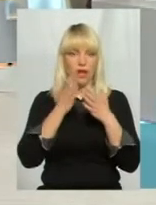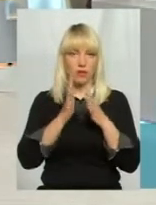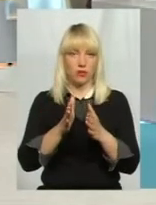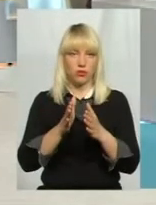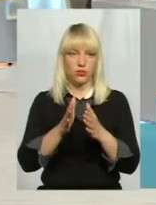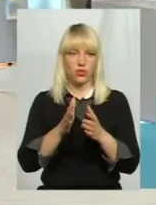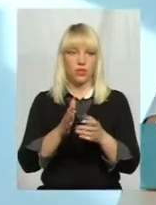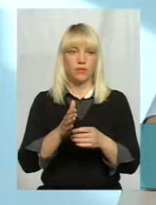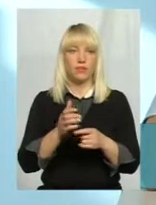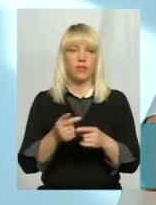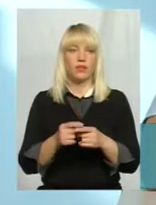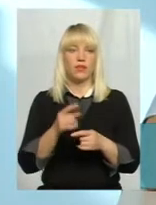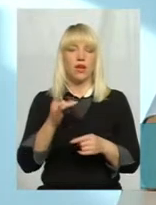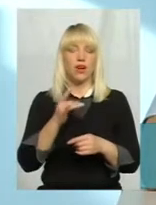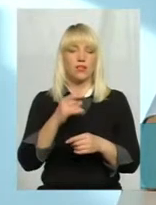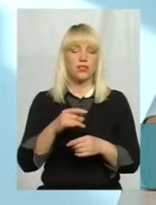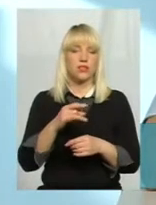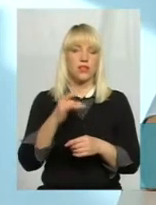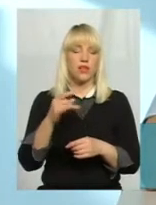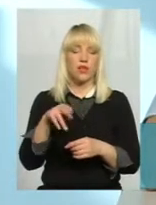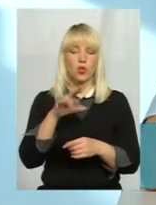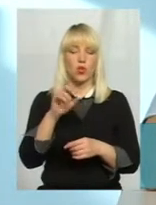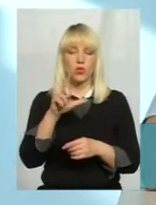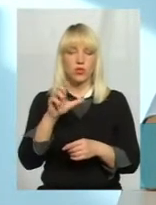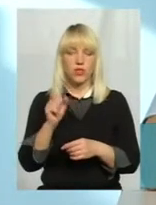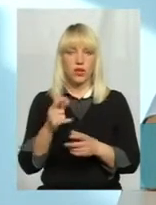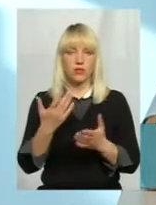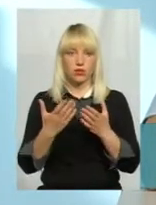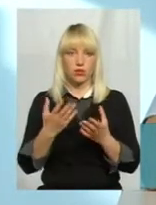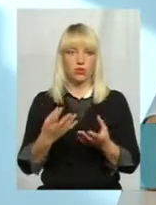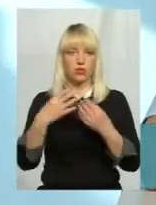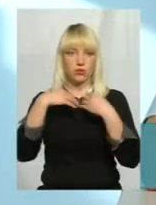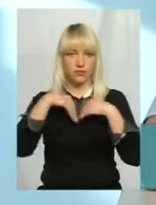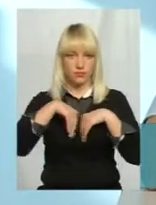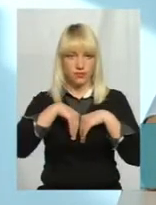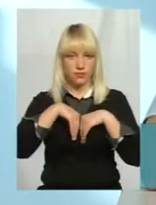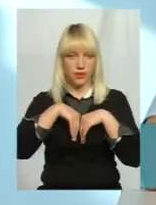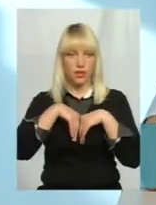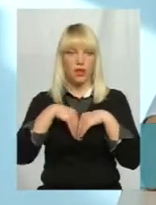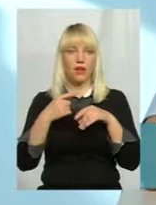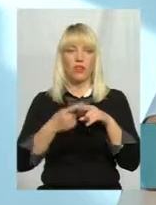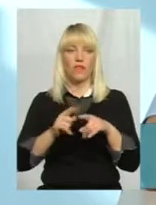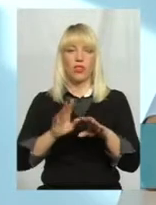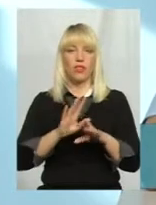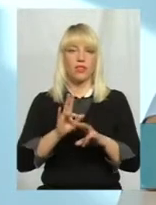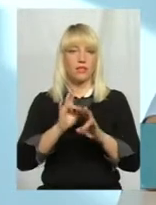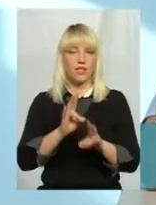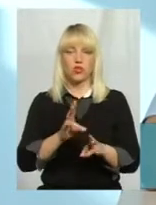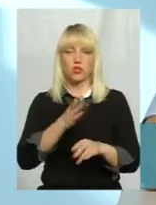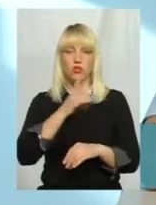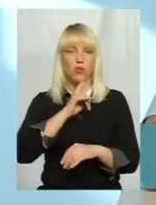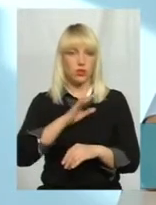разова доза, будемо так казати, прийняття разової дози споживання води не зашкодиться. Якщо